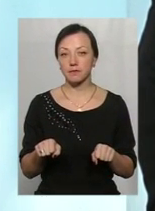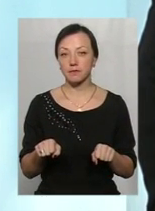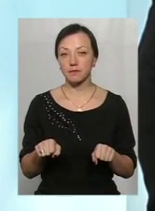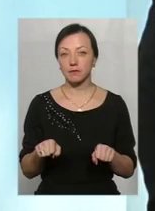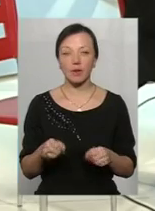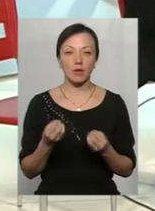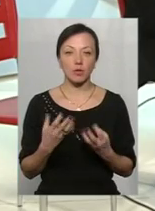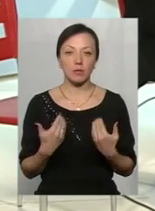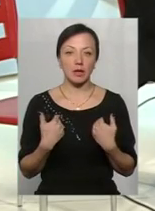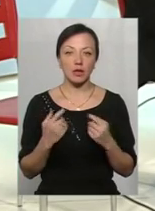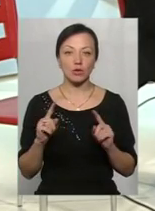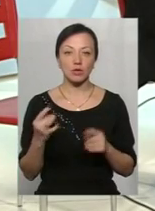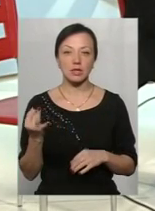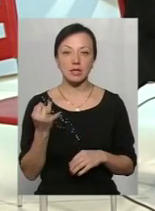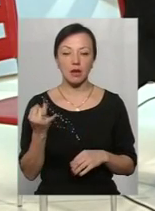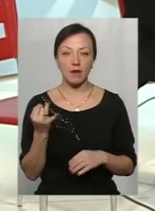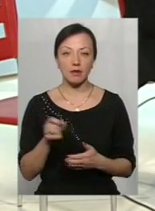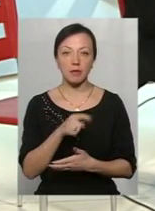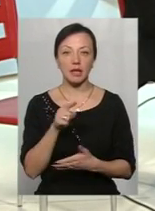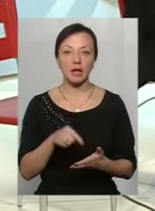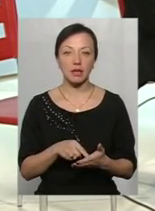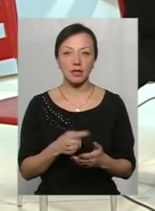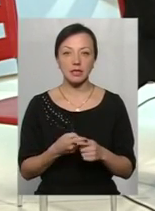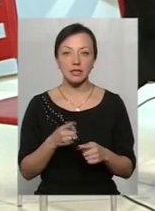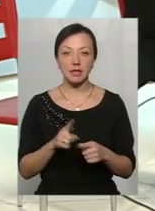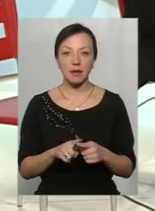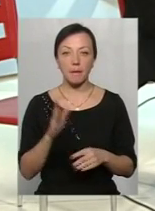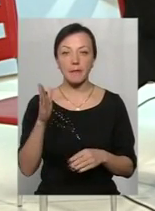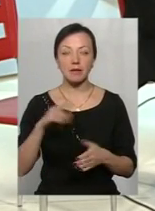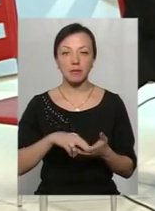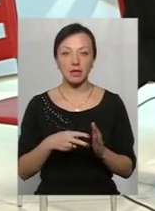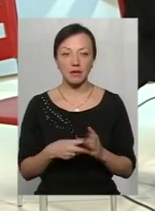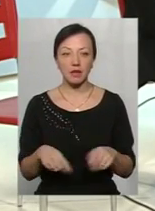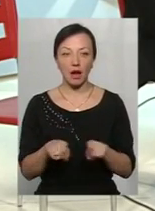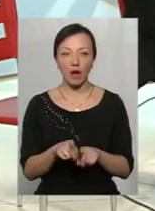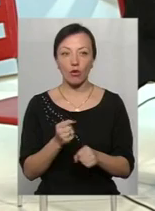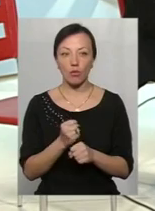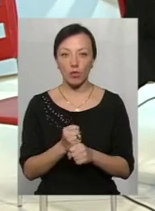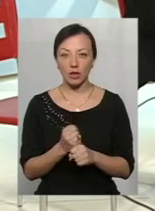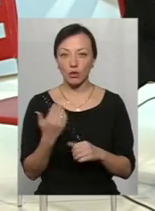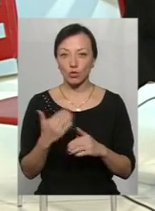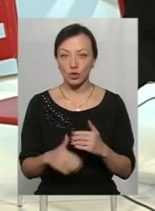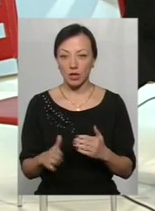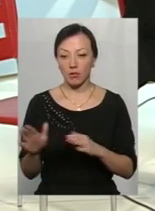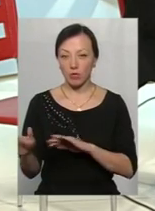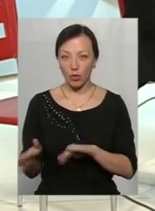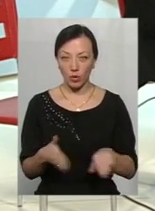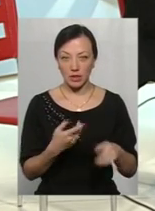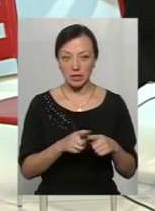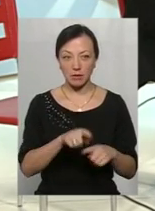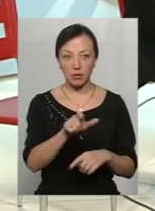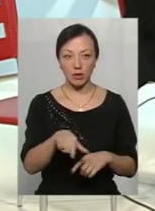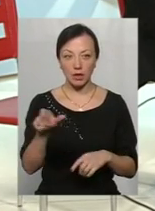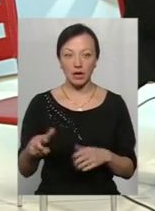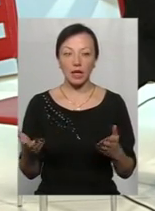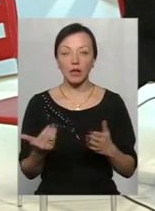Просто от мене дуже цікаве питання оцієї самої перспективи. Просто така робота вже зроблена, так, цими людьми. От,